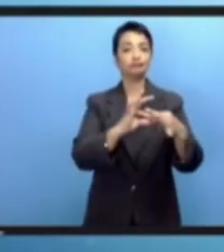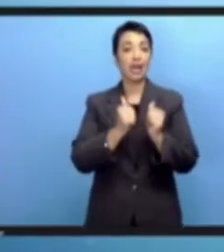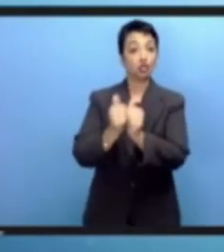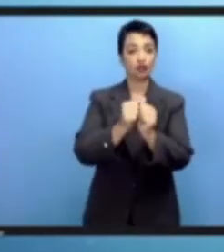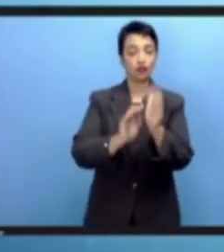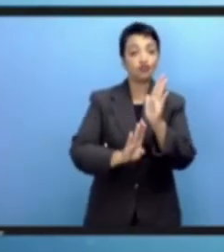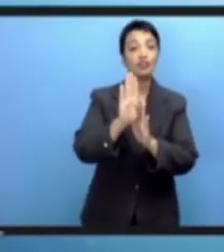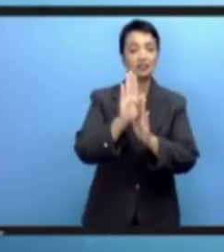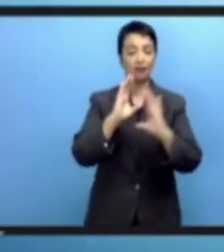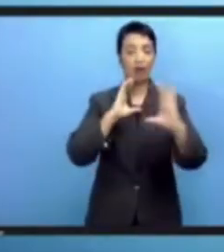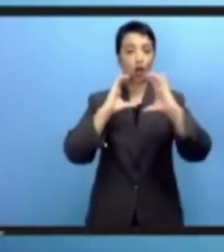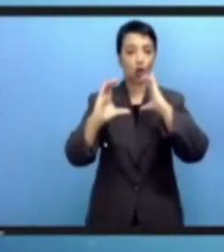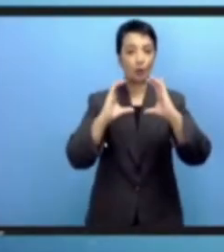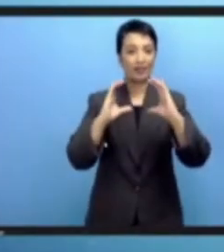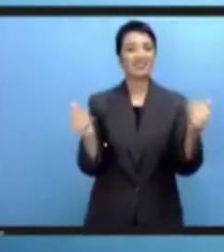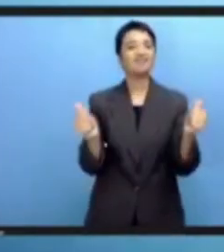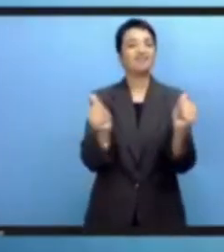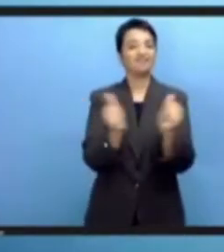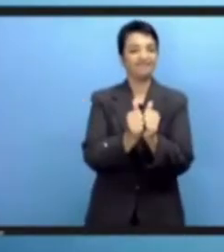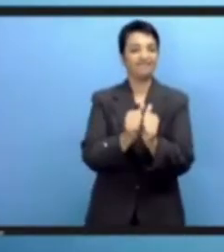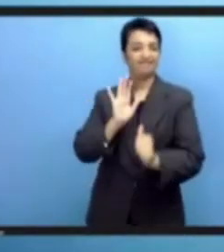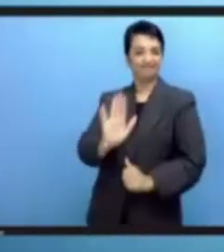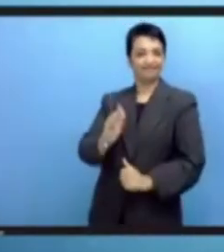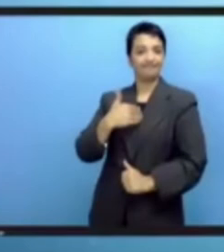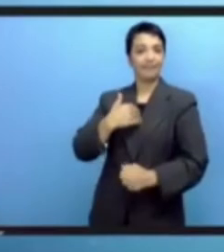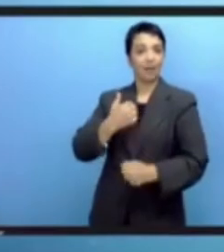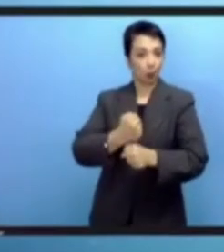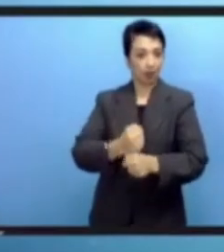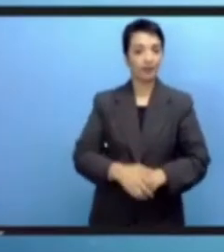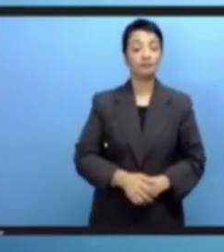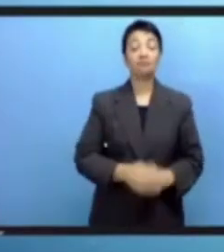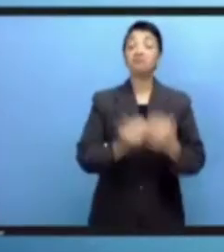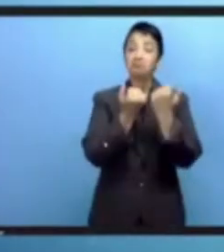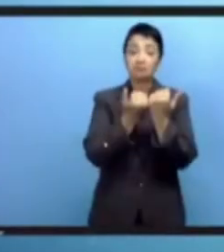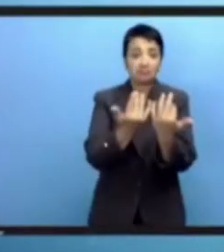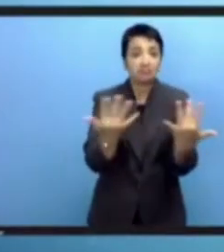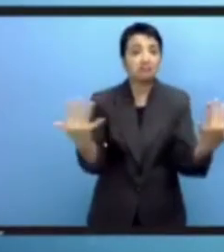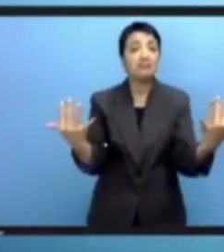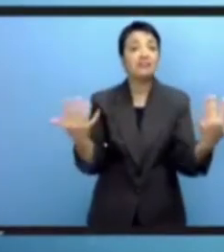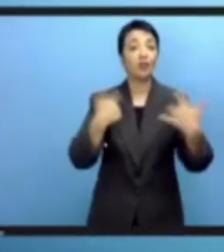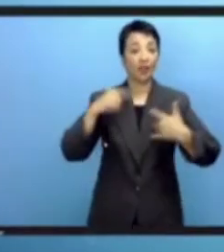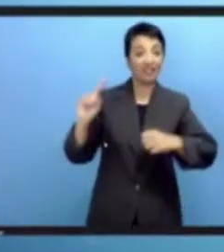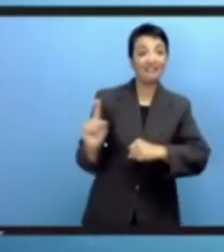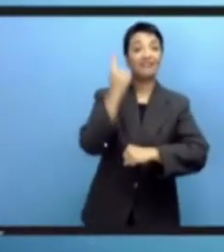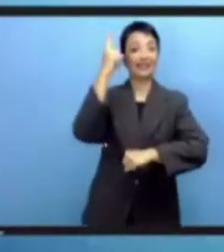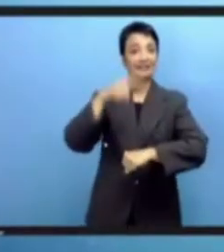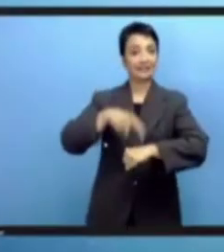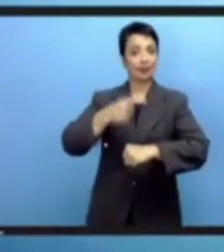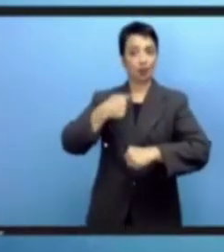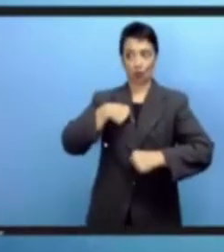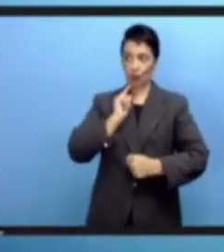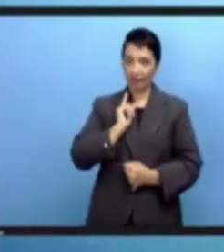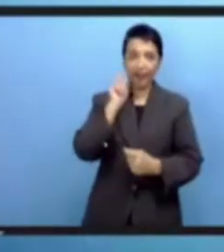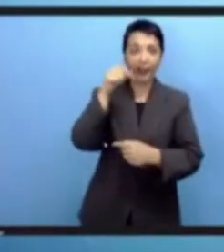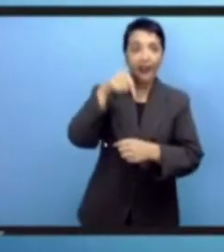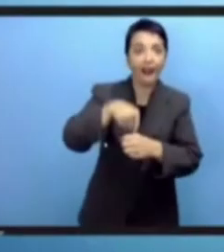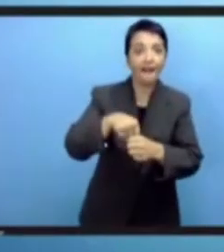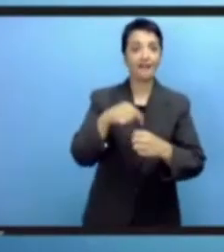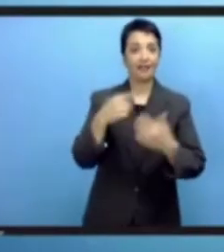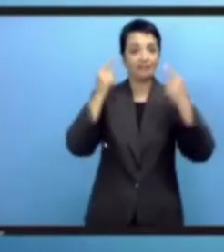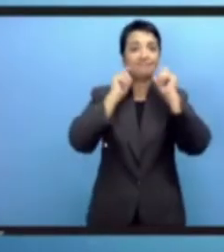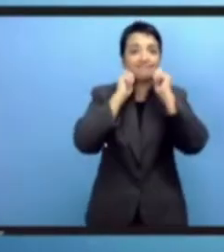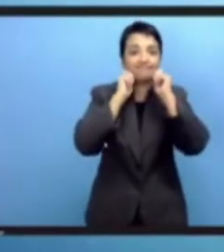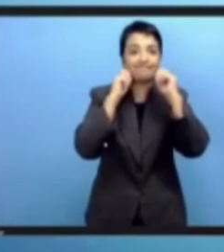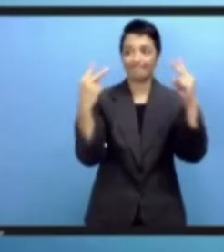جمعياتنا ABC الكثير مننا في هذه هي النسخة الأولى لمنتدى حكمة